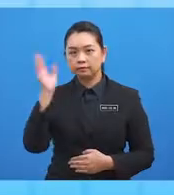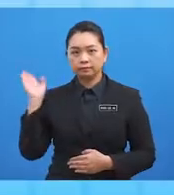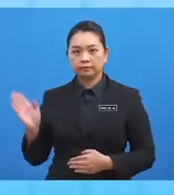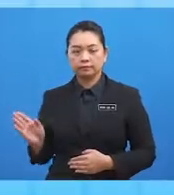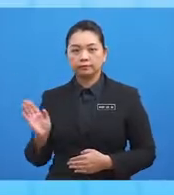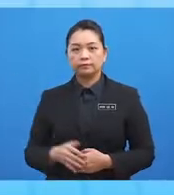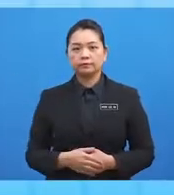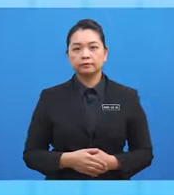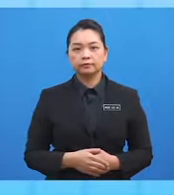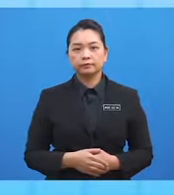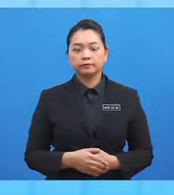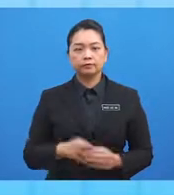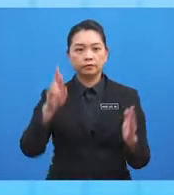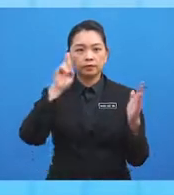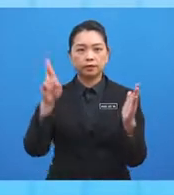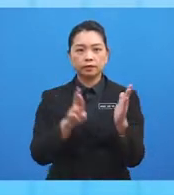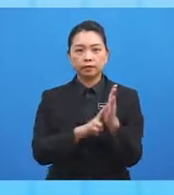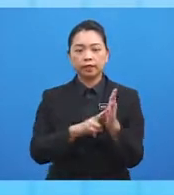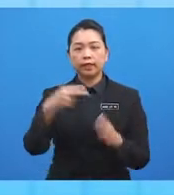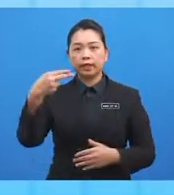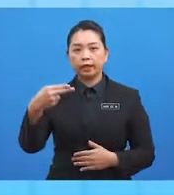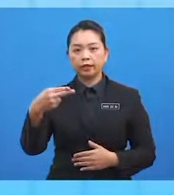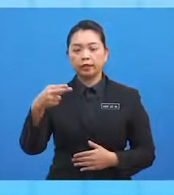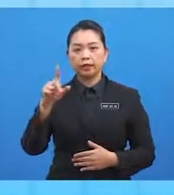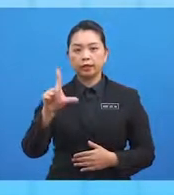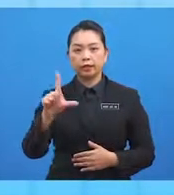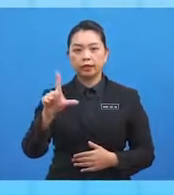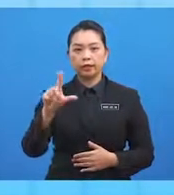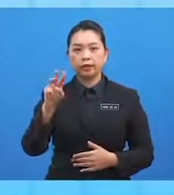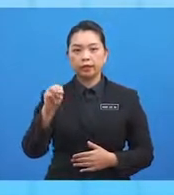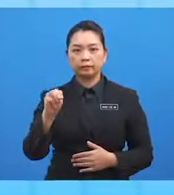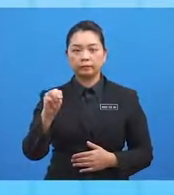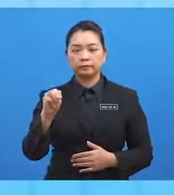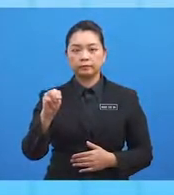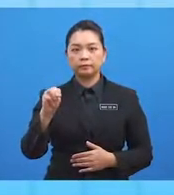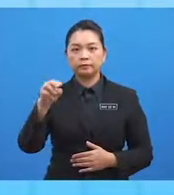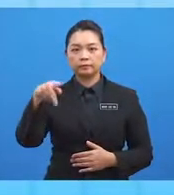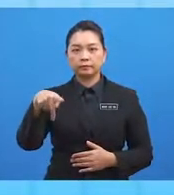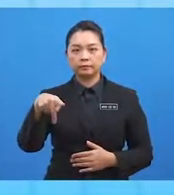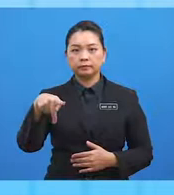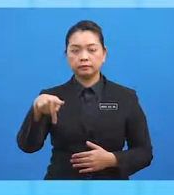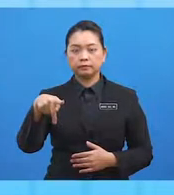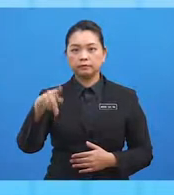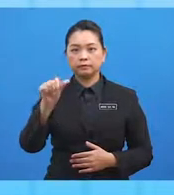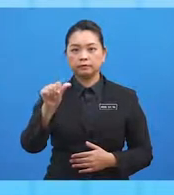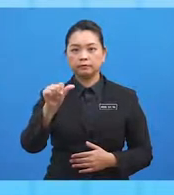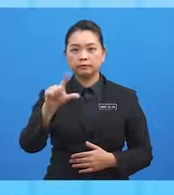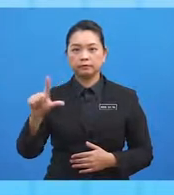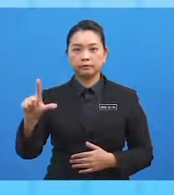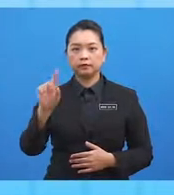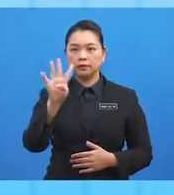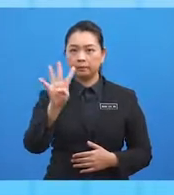Pada rajah di H, L, M dan P ialah